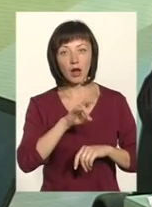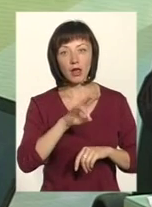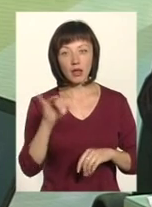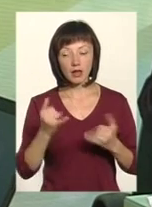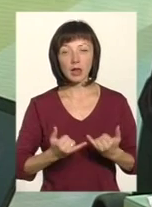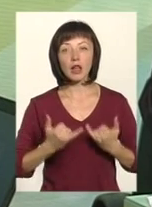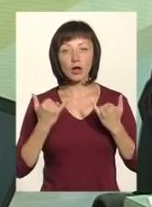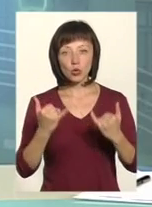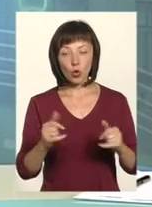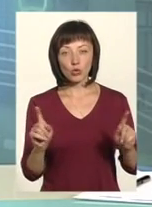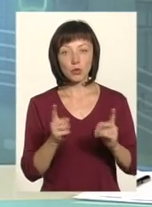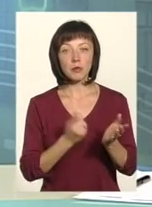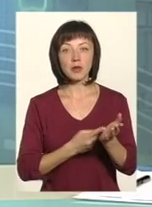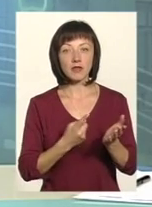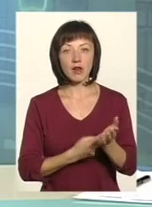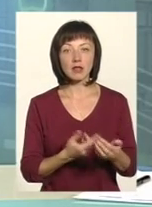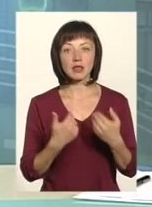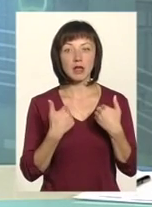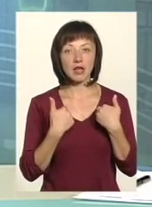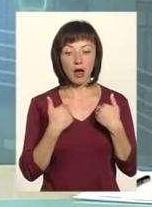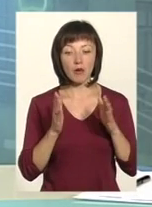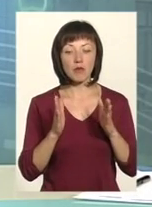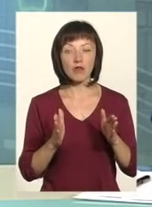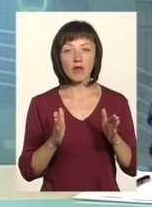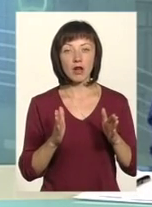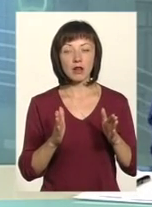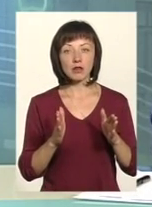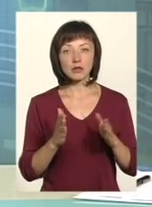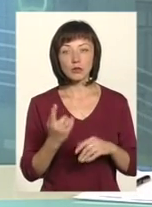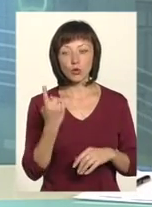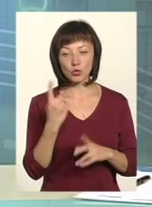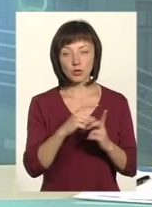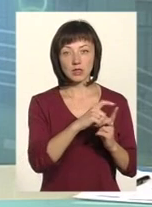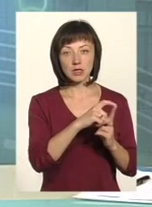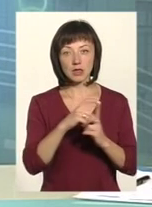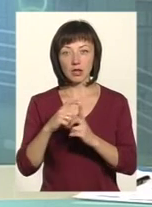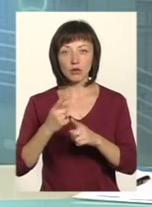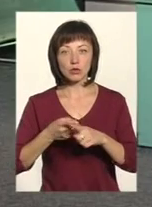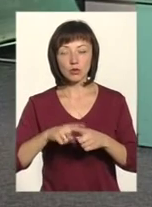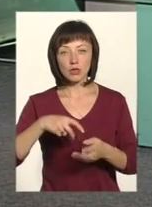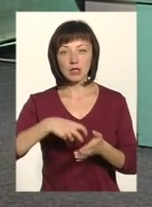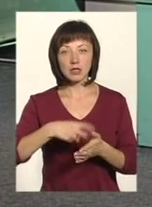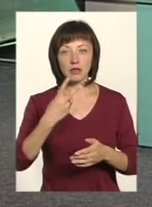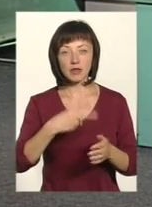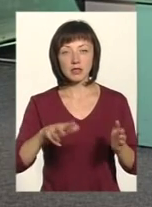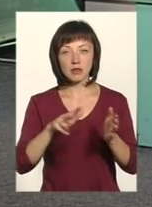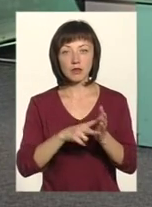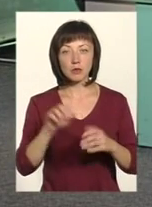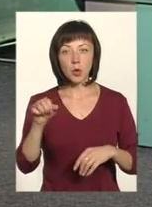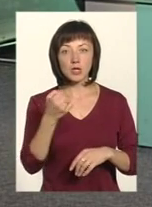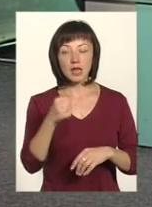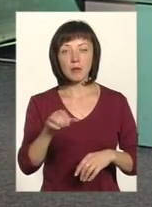Для того, щоб підтвердити, я буквально лише одну цитату із того листа, який 28 серпня був